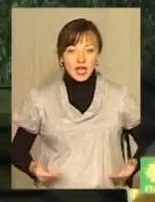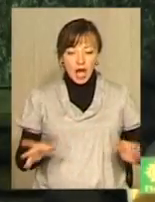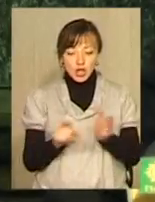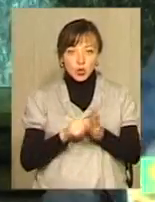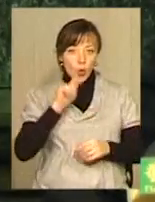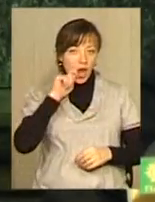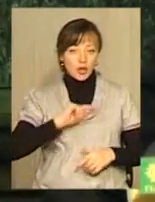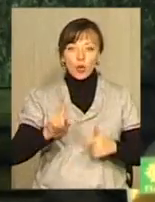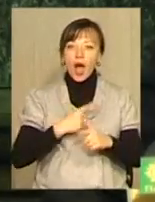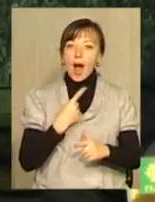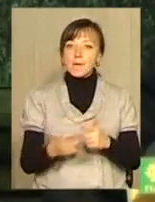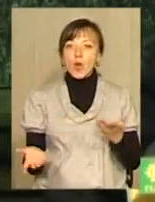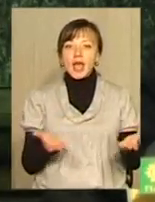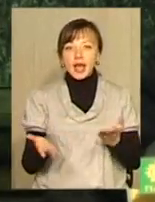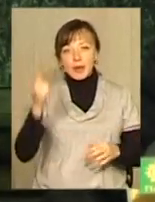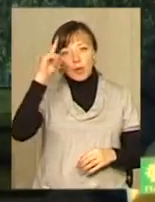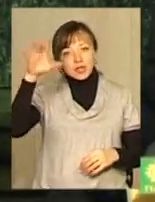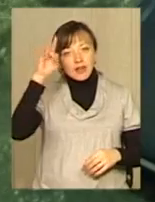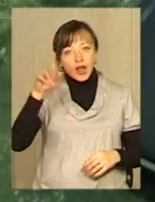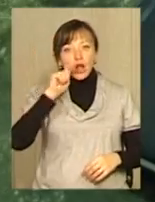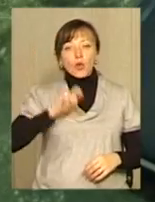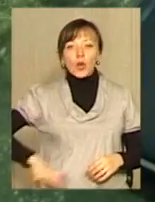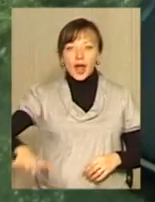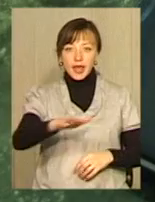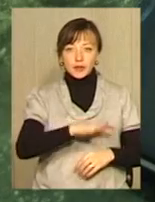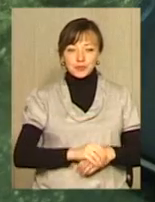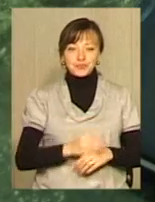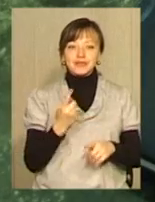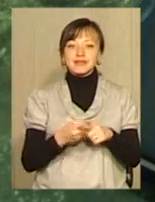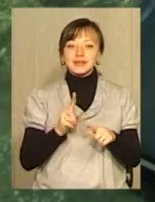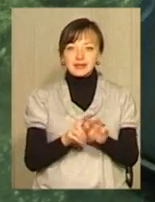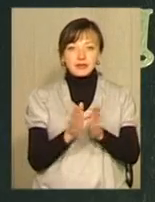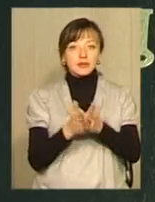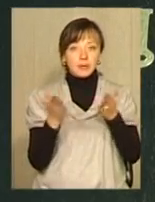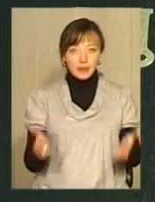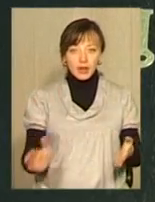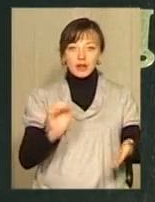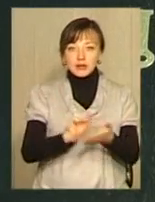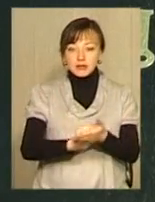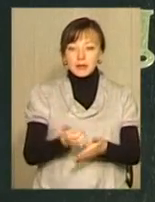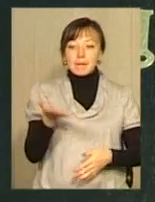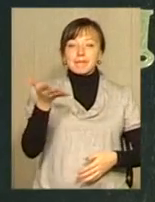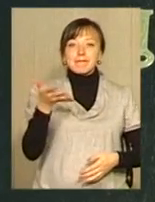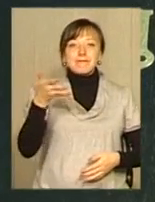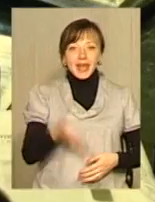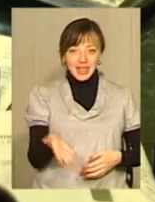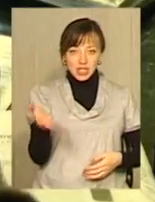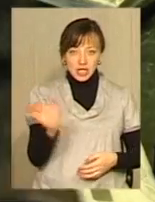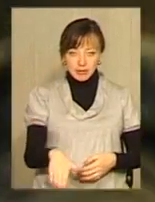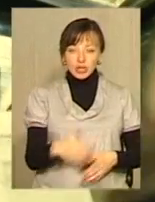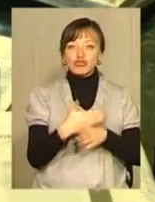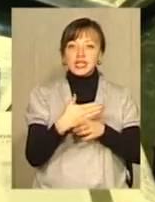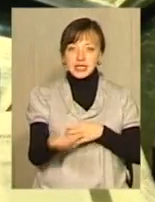Україною, або які прославляли Україну. Український щорічник 2012 вийшов накладом 5 тисяч екземплярів.